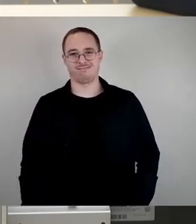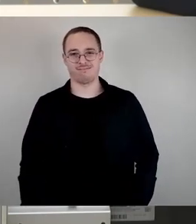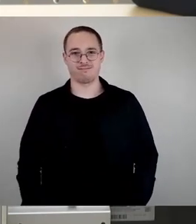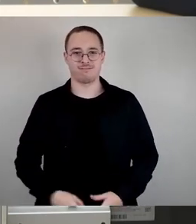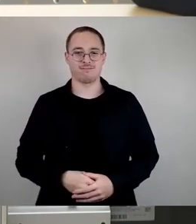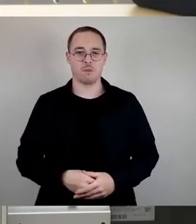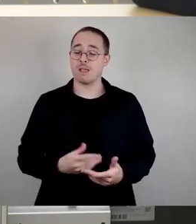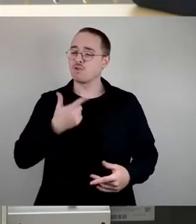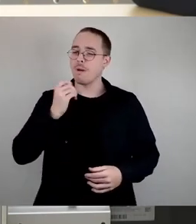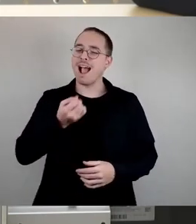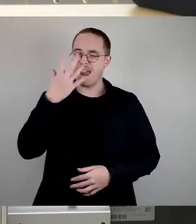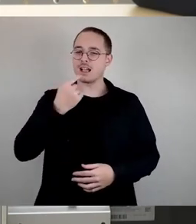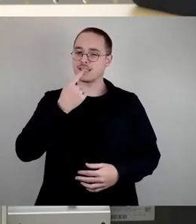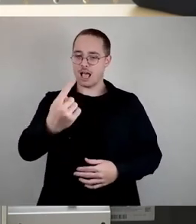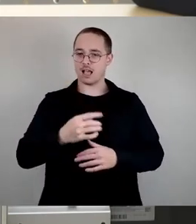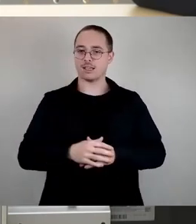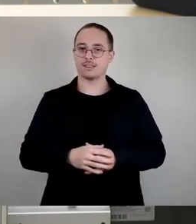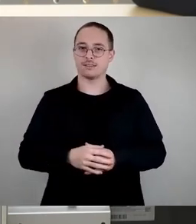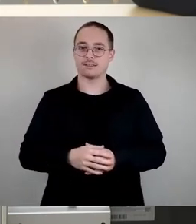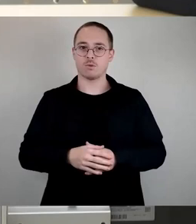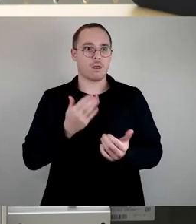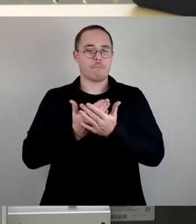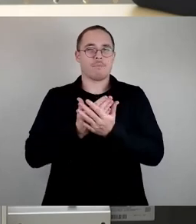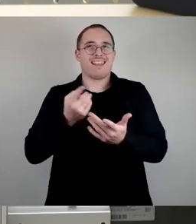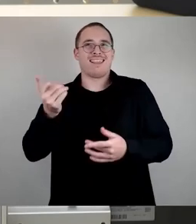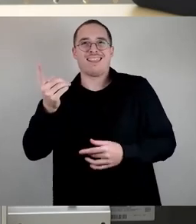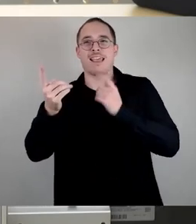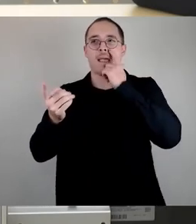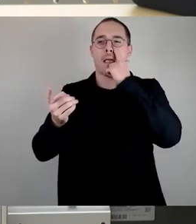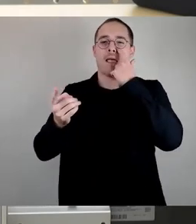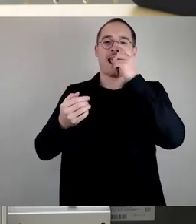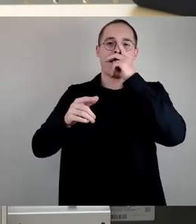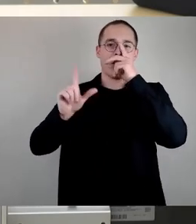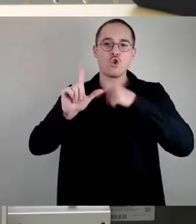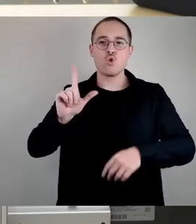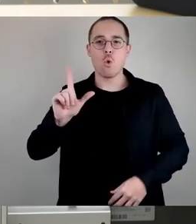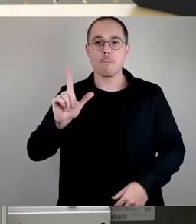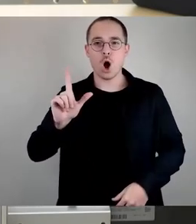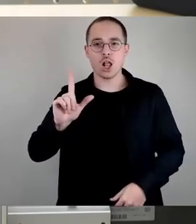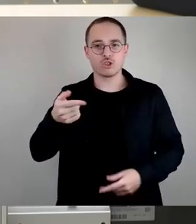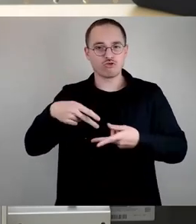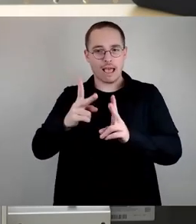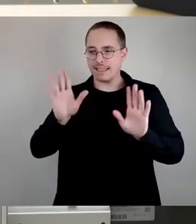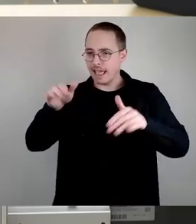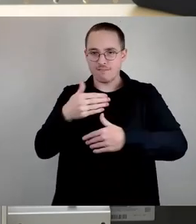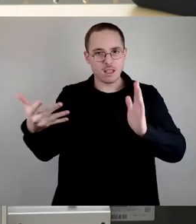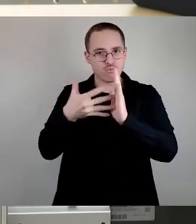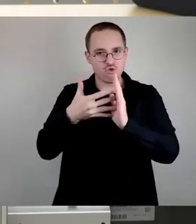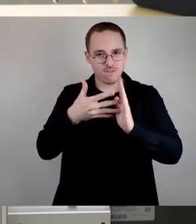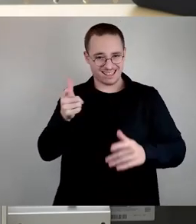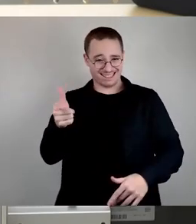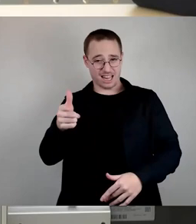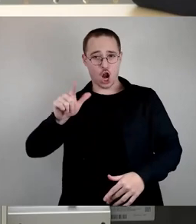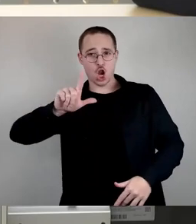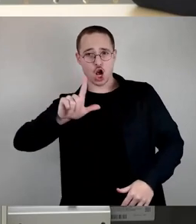diese absurde Debatte, dass die Luboldstraße nicht geprüft werden darf, obwohl es dort in Loschwitz eigentlich auch so beschlossen worden war.